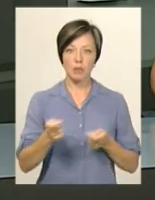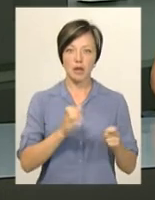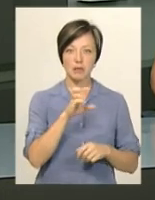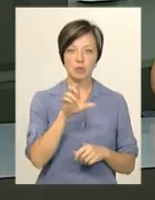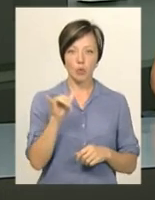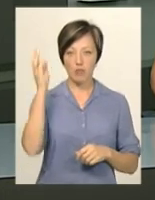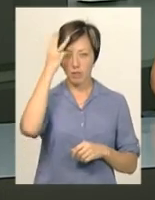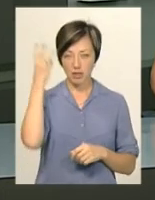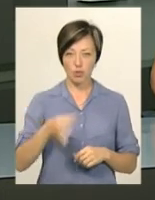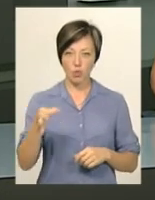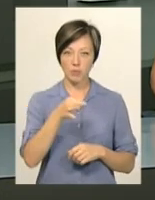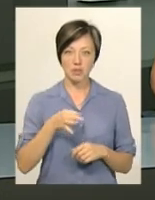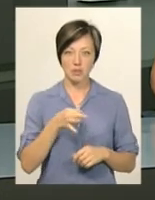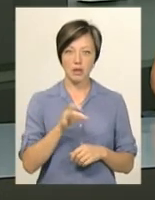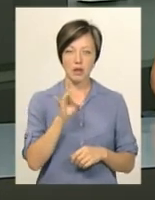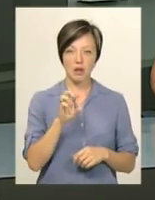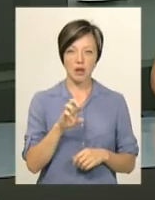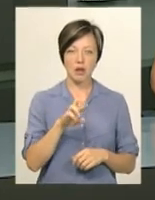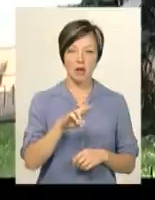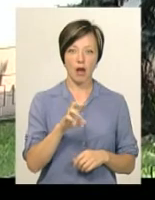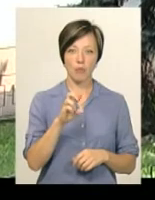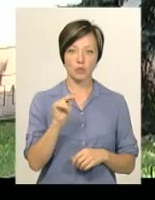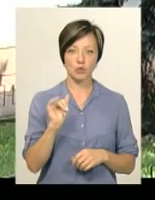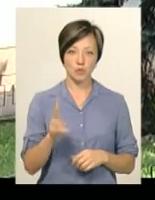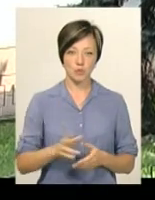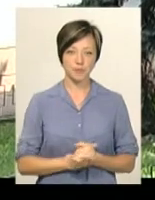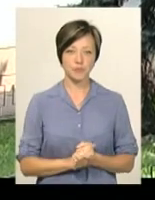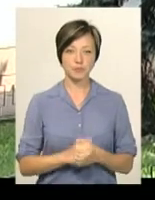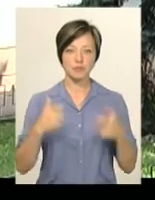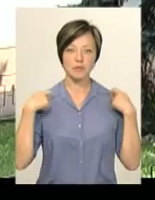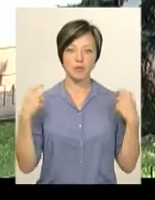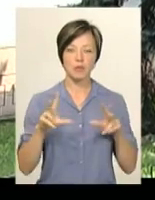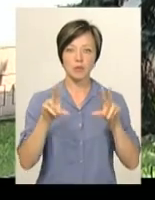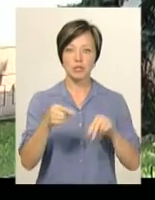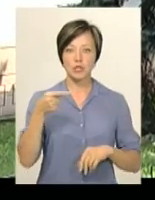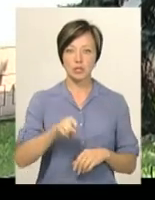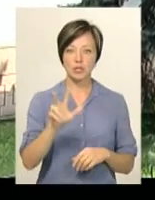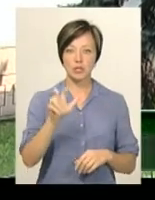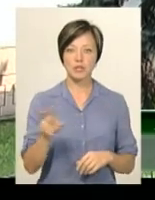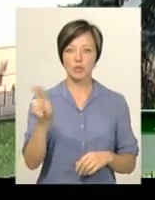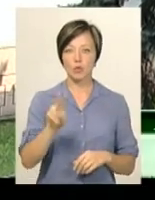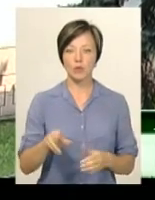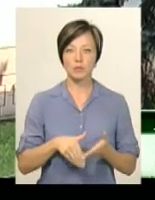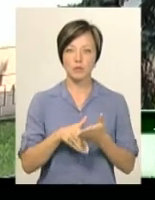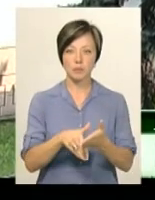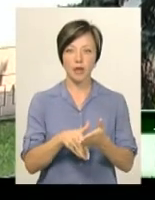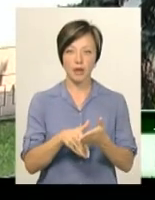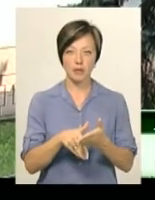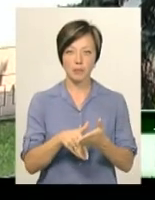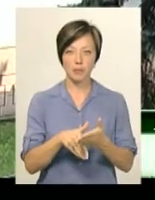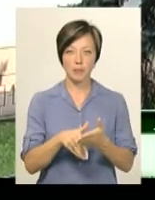Хмельницькій області Людмила Рябчук. Офіцер пообіцяв за 1300 доларів посприяти в ухиленні